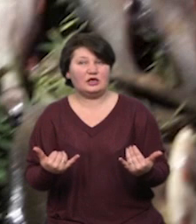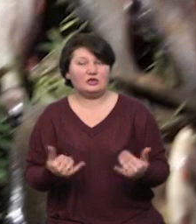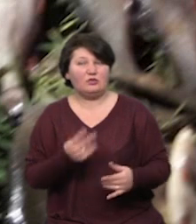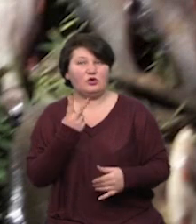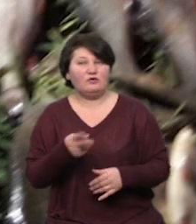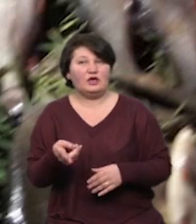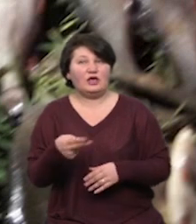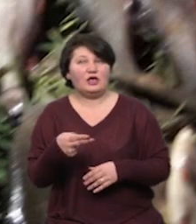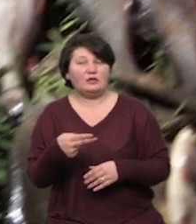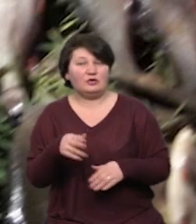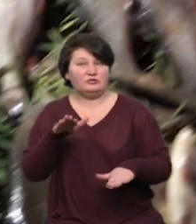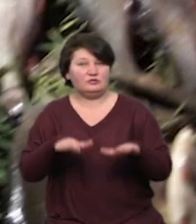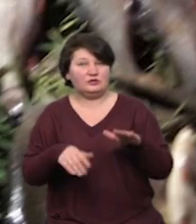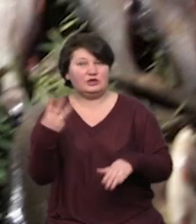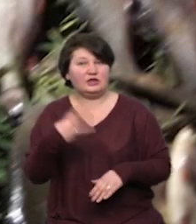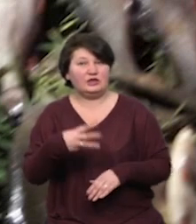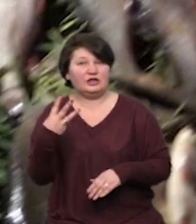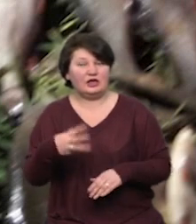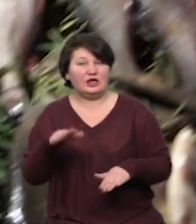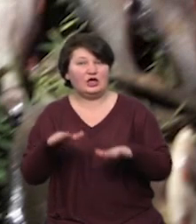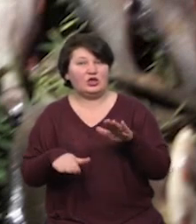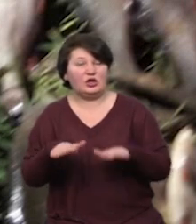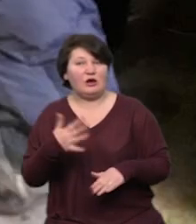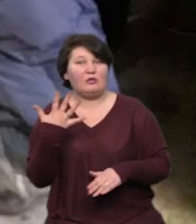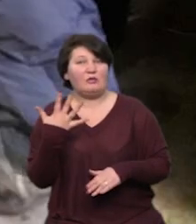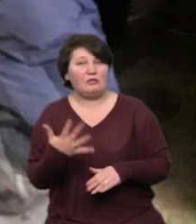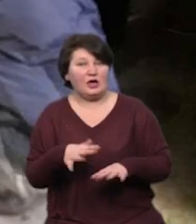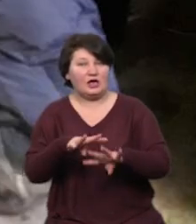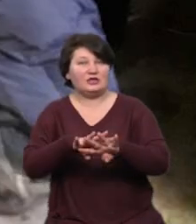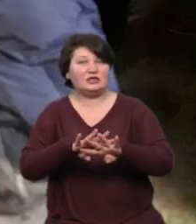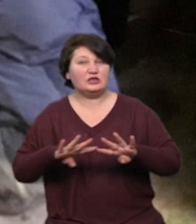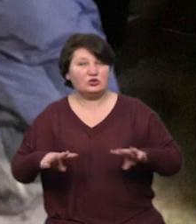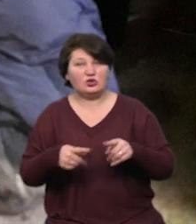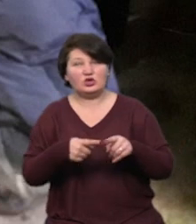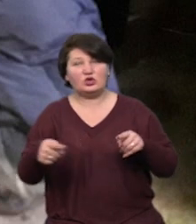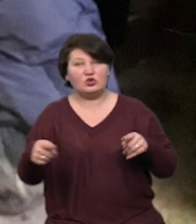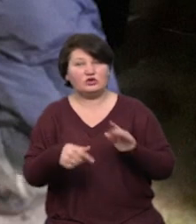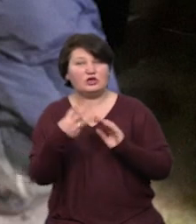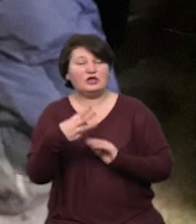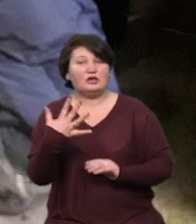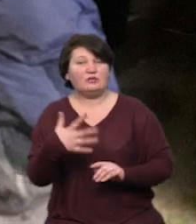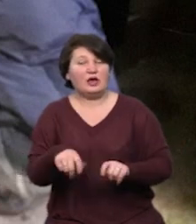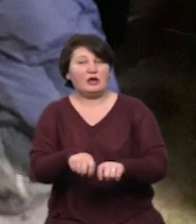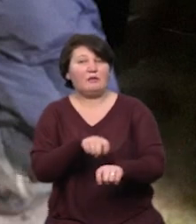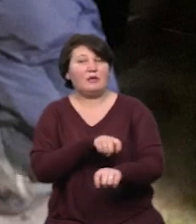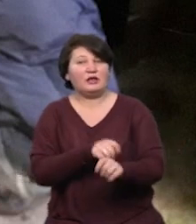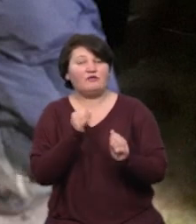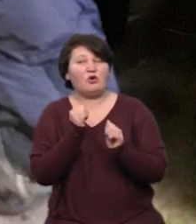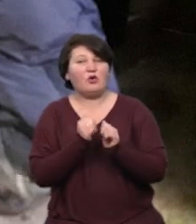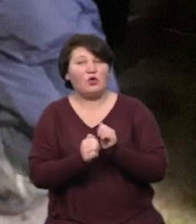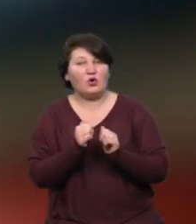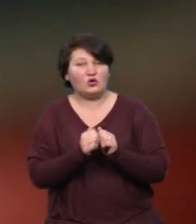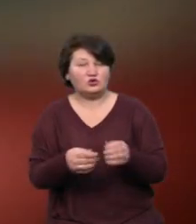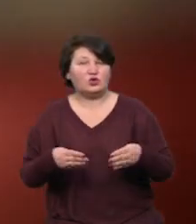під уст та вагою 33 кілограми, 5 браконьєрських сіток завдовжки 35 метрів кожна, гумовий човен з